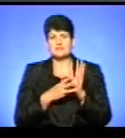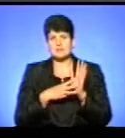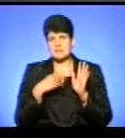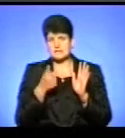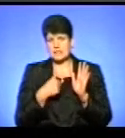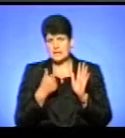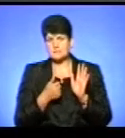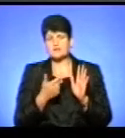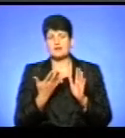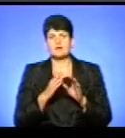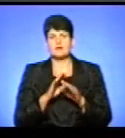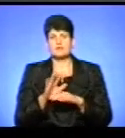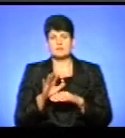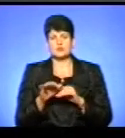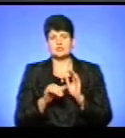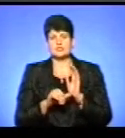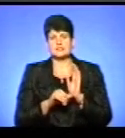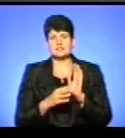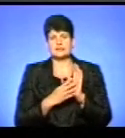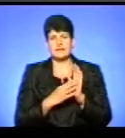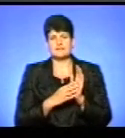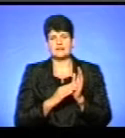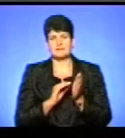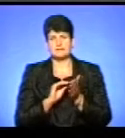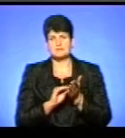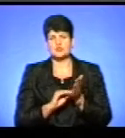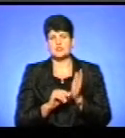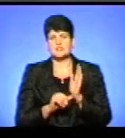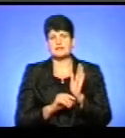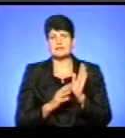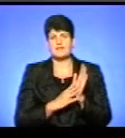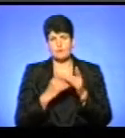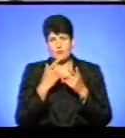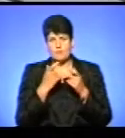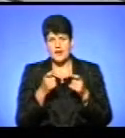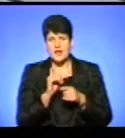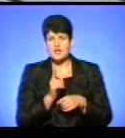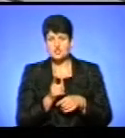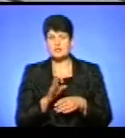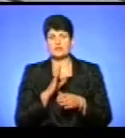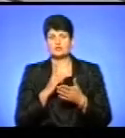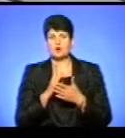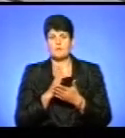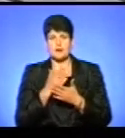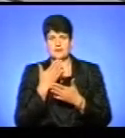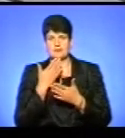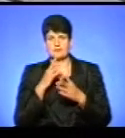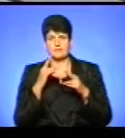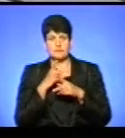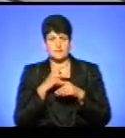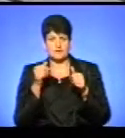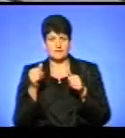виписано 69 попереджень підприємців з об'єктами господарювання, які мають непогоджені вивіски. І, відповідно,